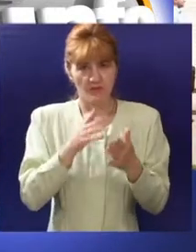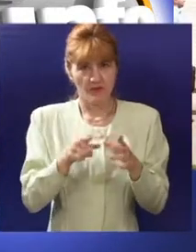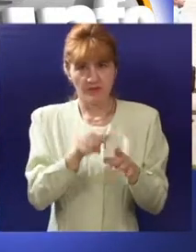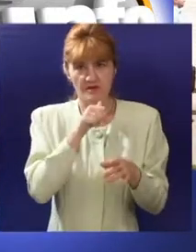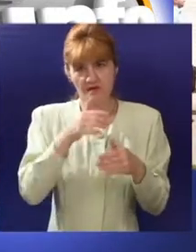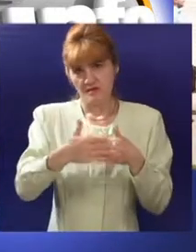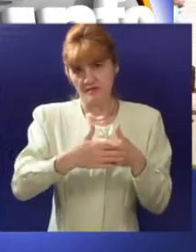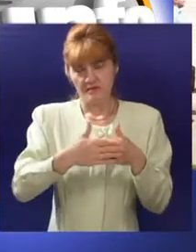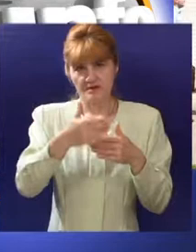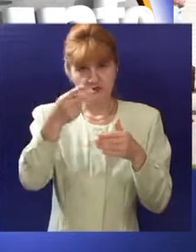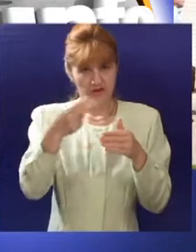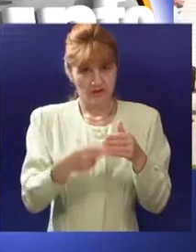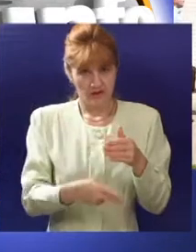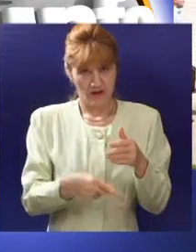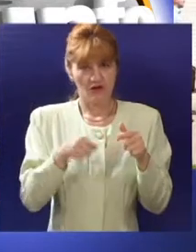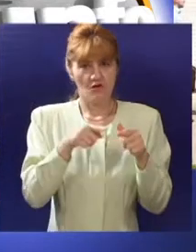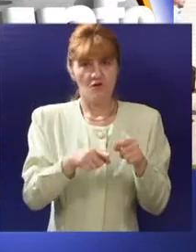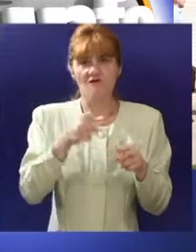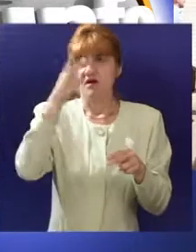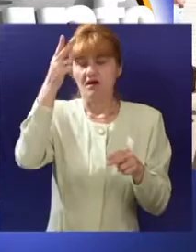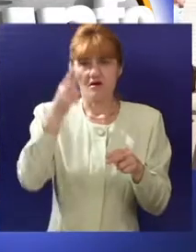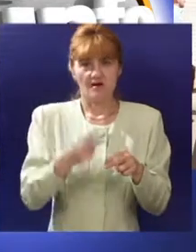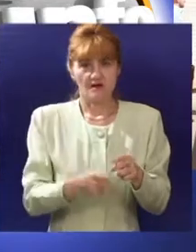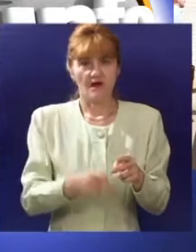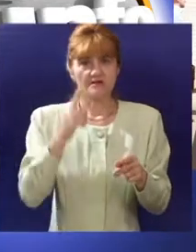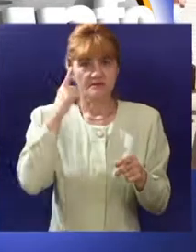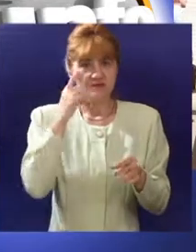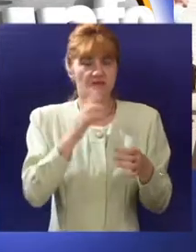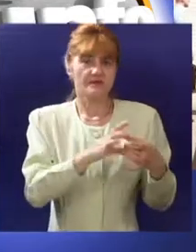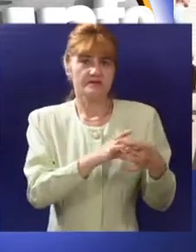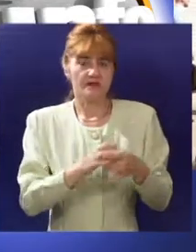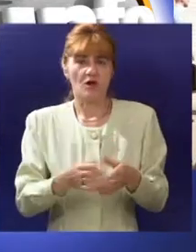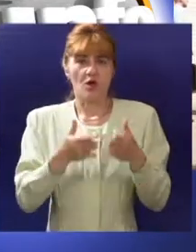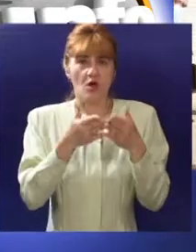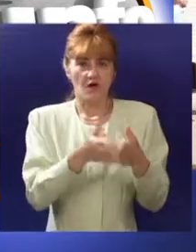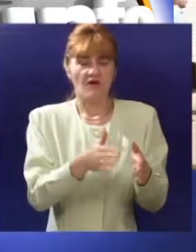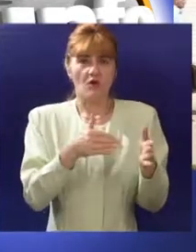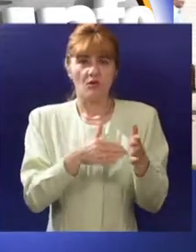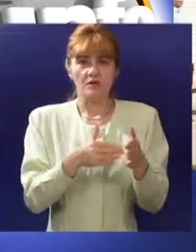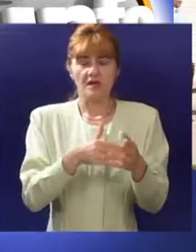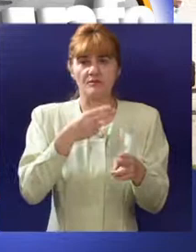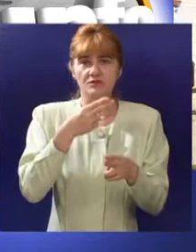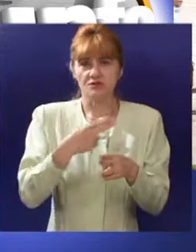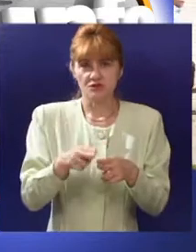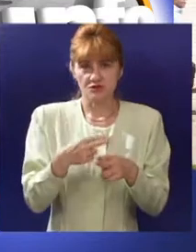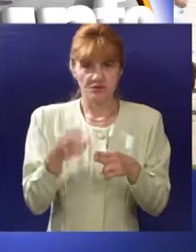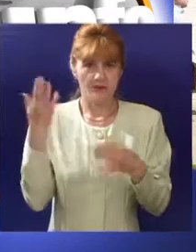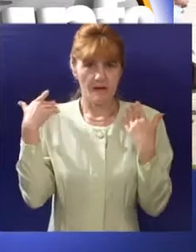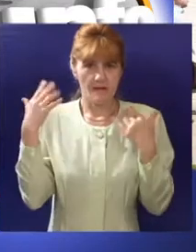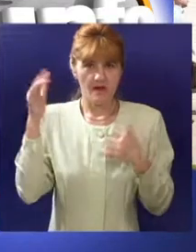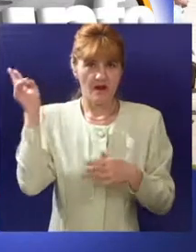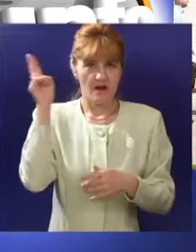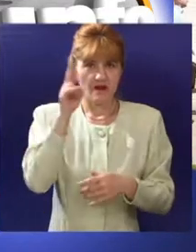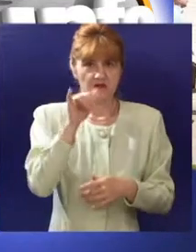projekta koji bi omogućio trajno rešavanje problema i kvaliteta voda Palića jer vi